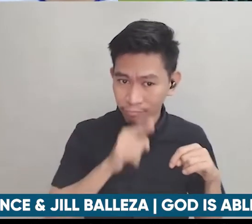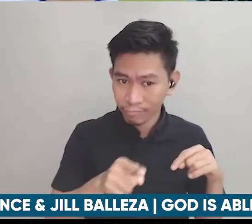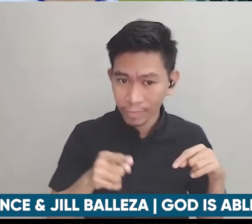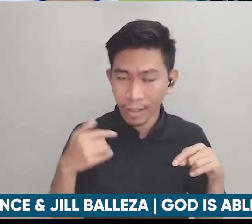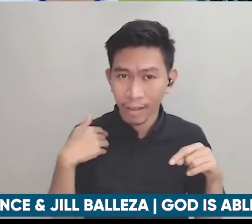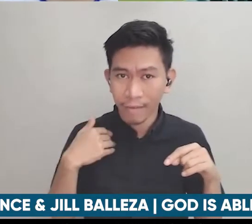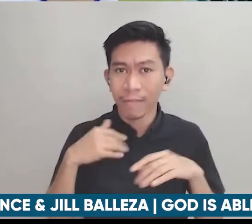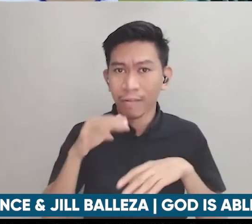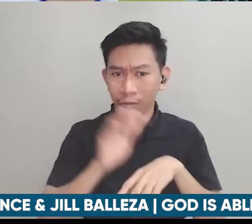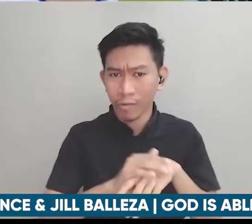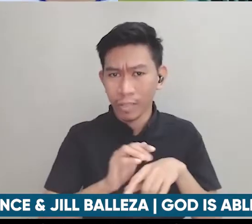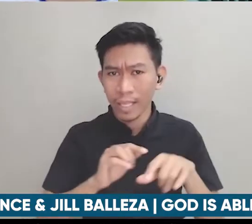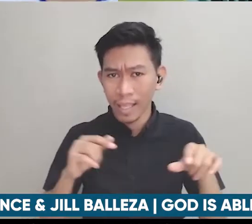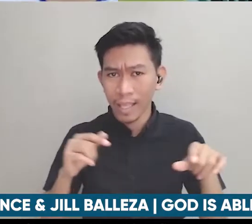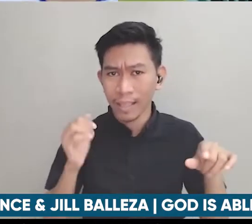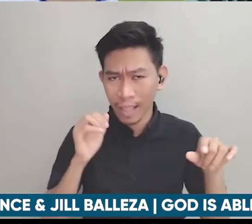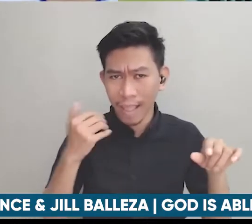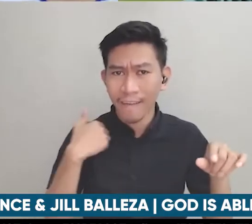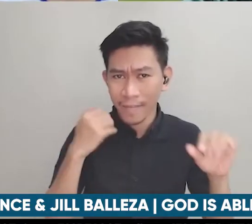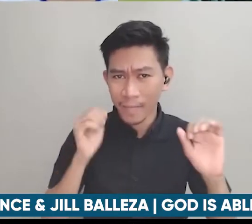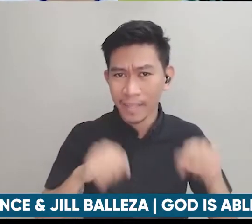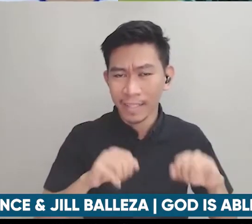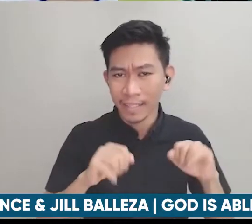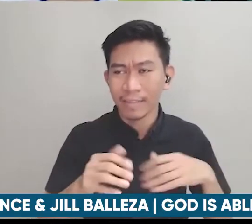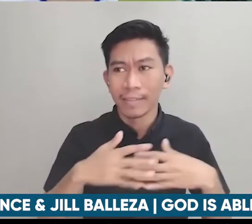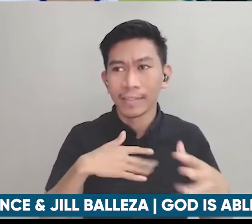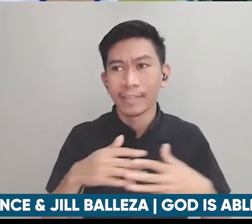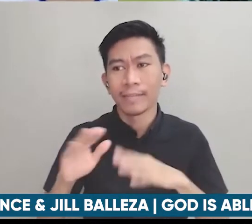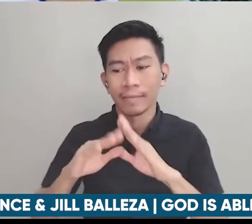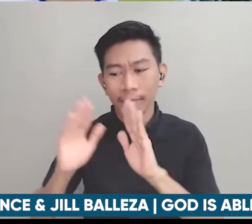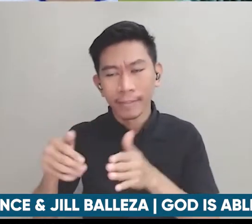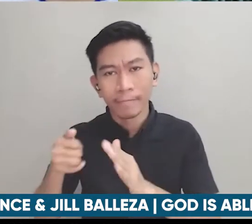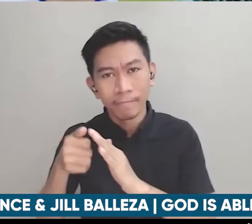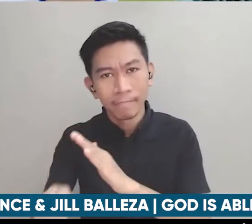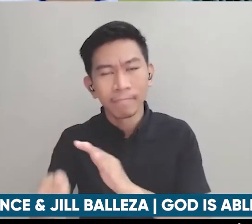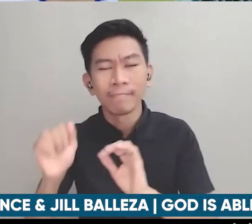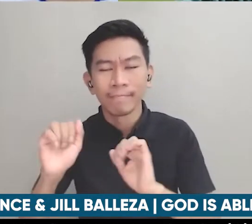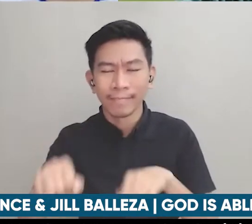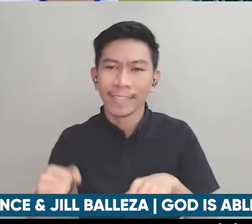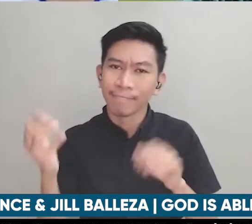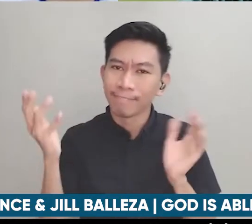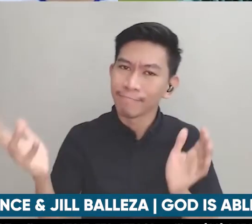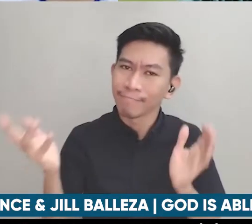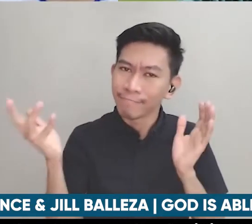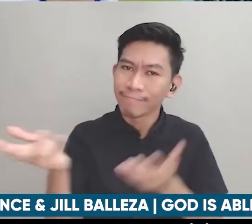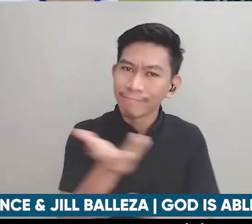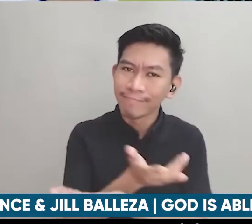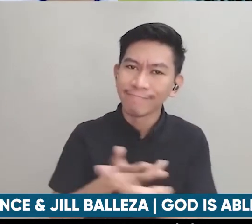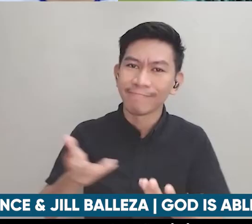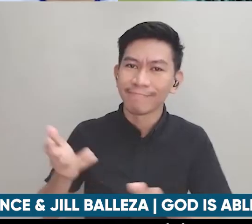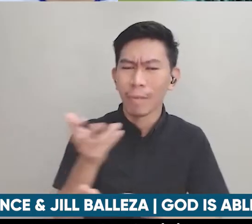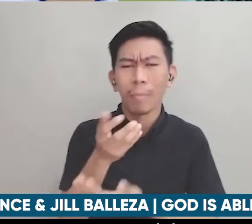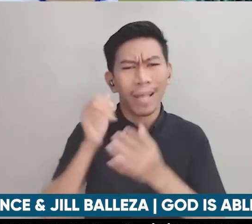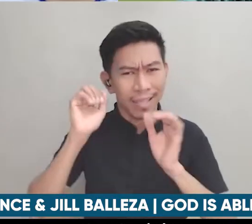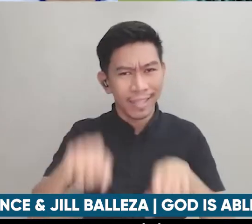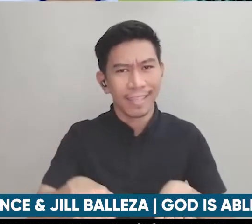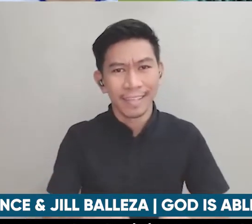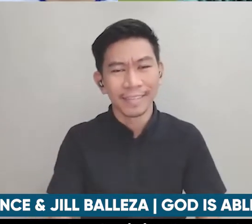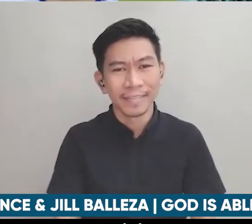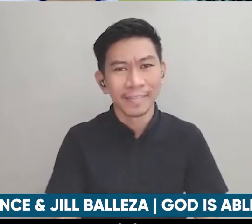online na na fellowship na kahit nasa bahay ka lang makakakwentuhan ka namin magkakakamustahan tayo